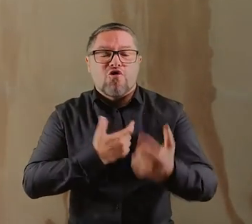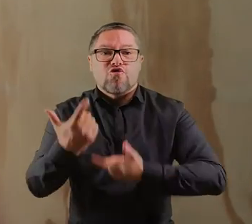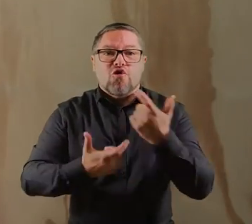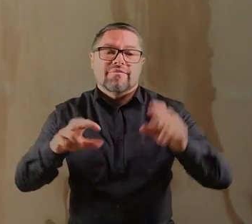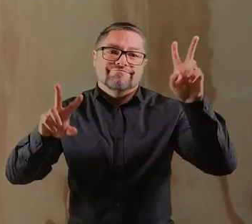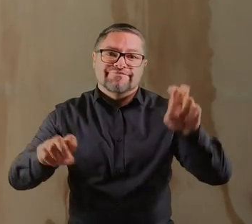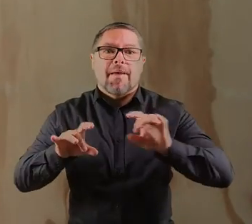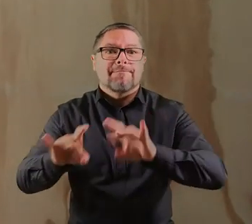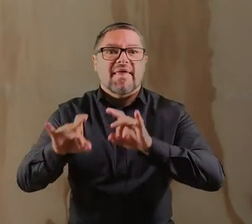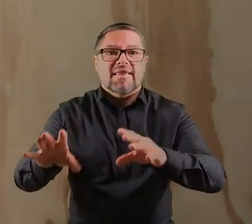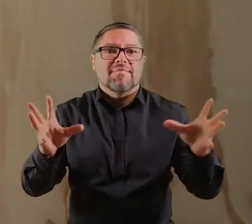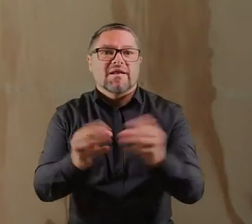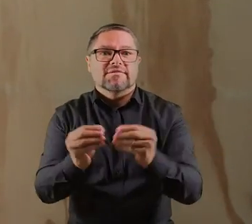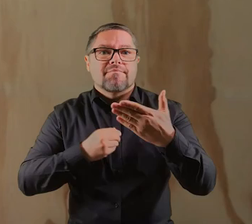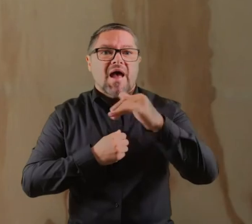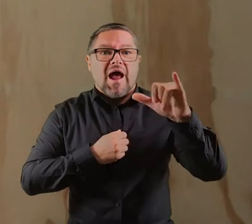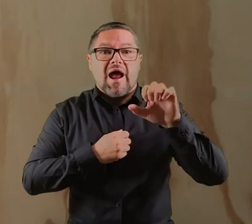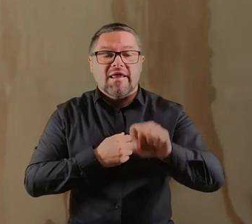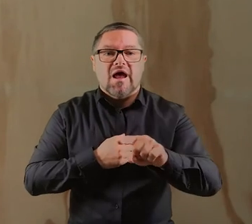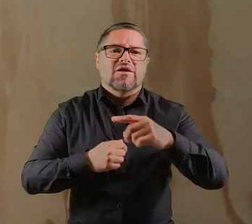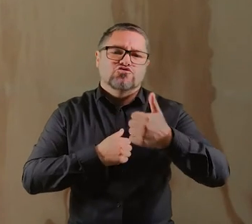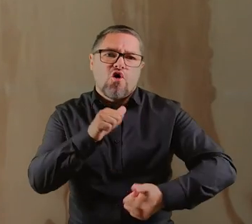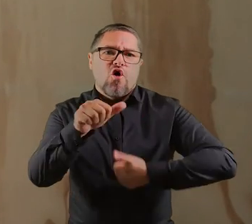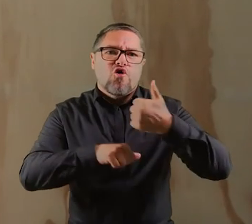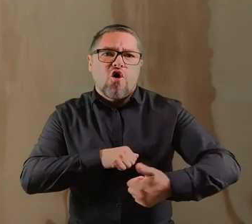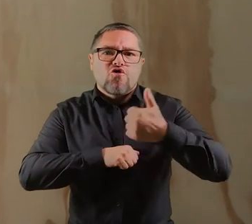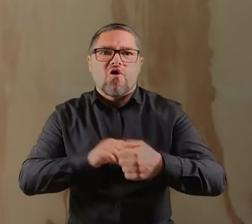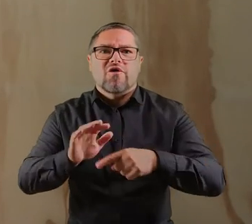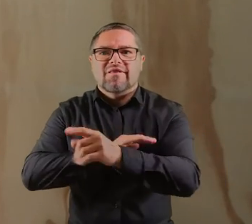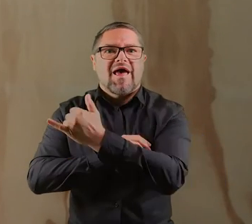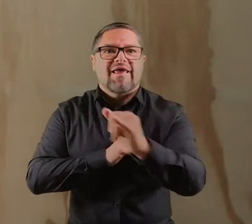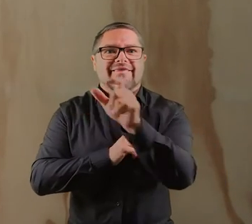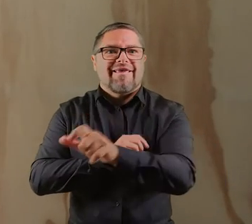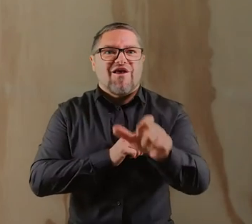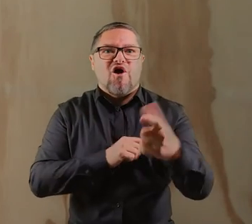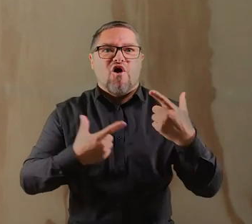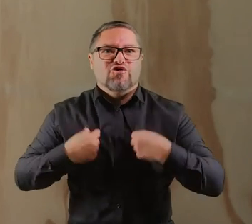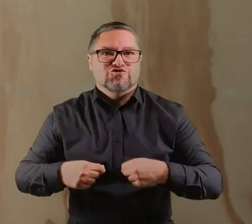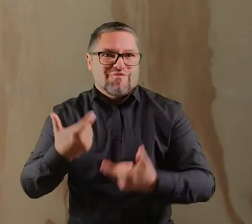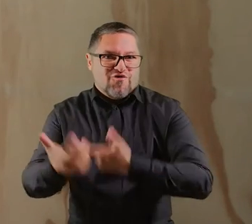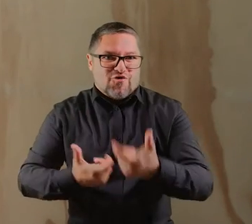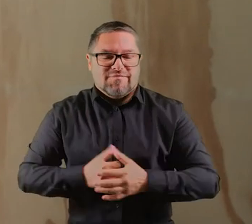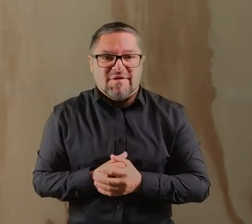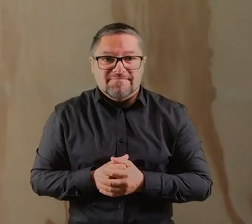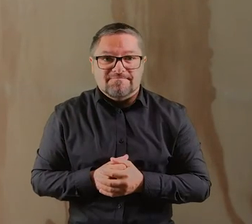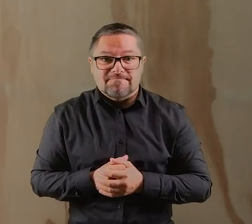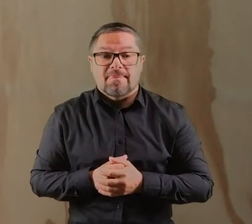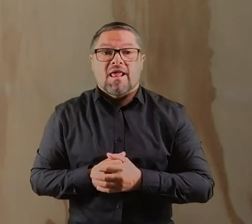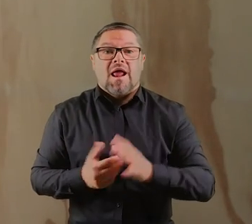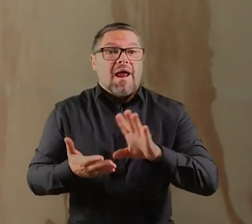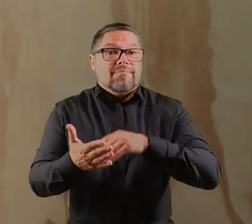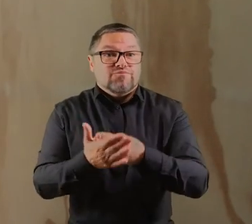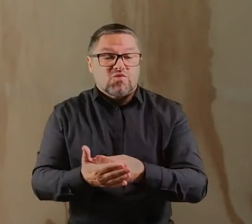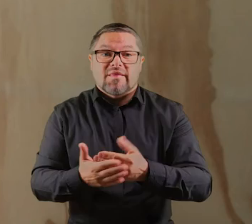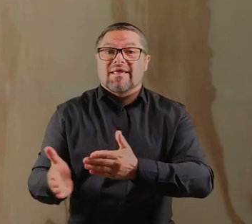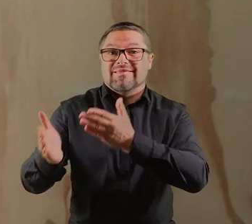realizują ją pod hasłem Biegniemy z Mają i każdego roku dedykują ją innemu podopiecznemu fundacji. Kolejnym